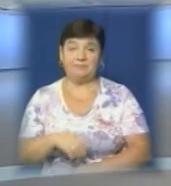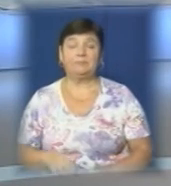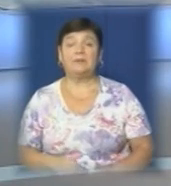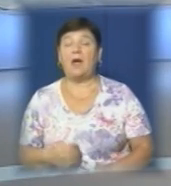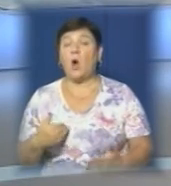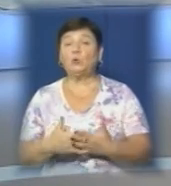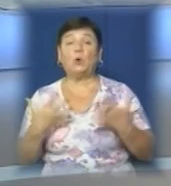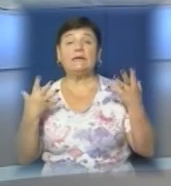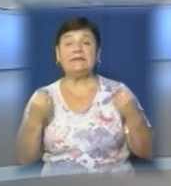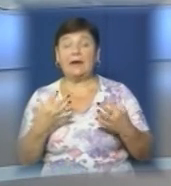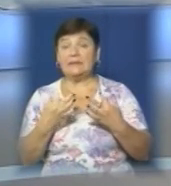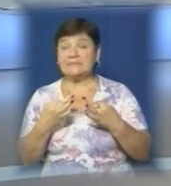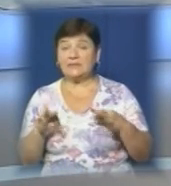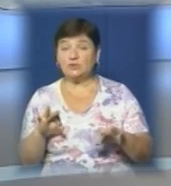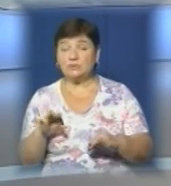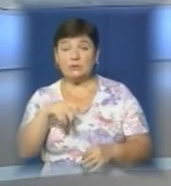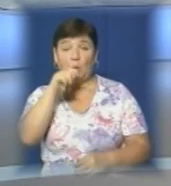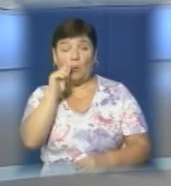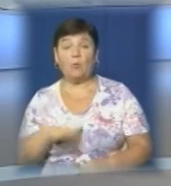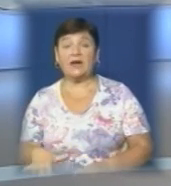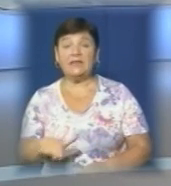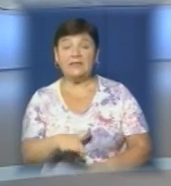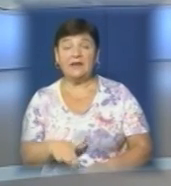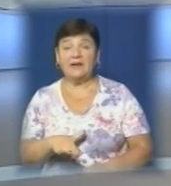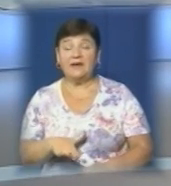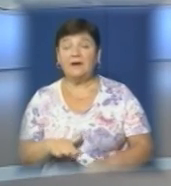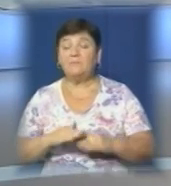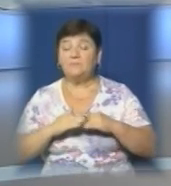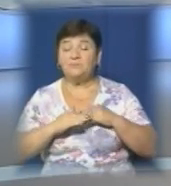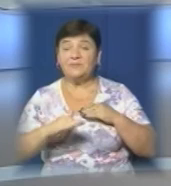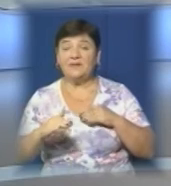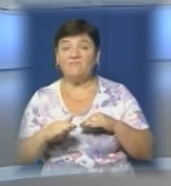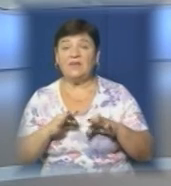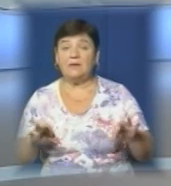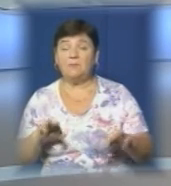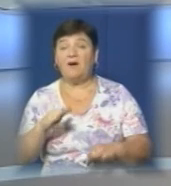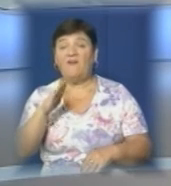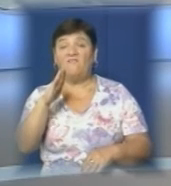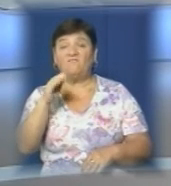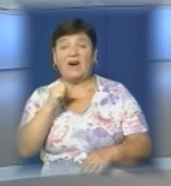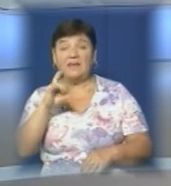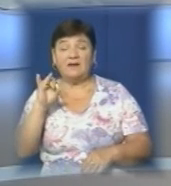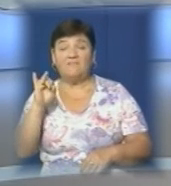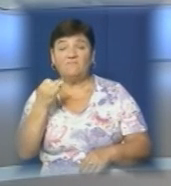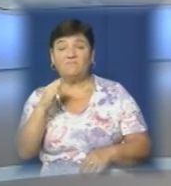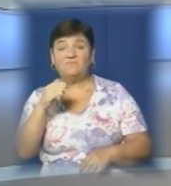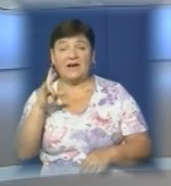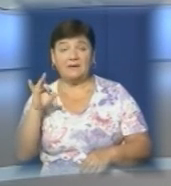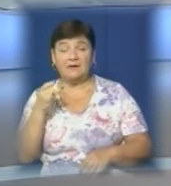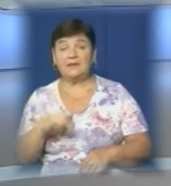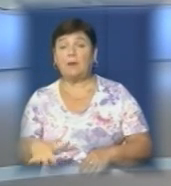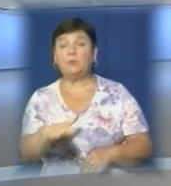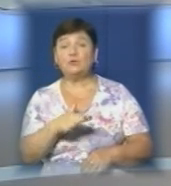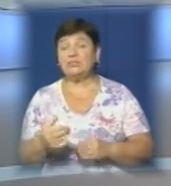До Дня Незалежності України площу Народно в Ужгороді накриють вільним вай-фай. 24 серпня на головній площі